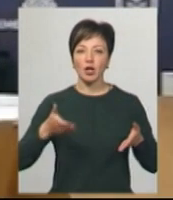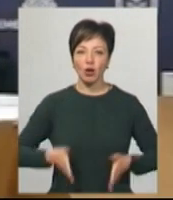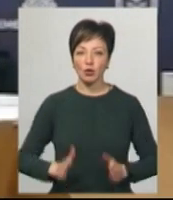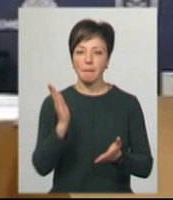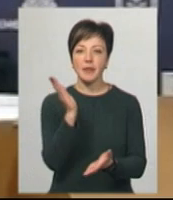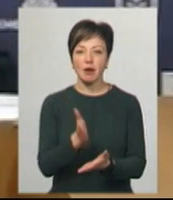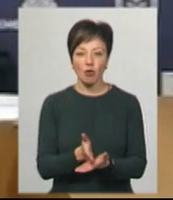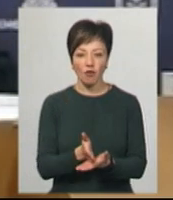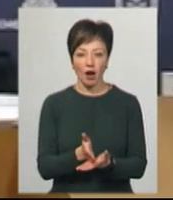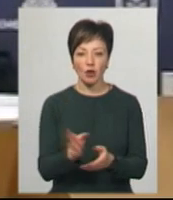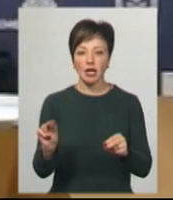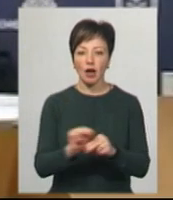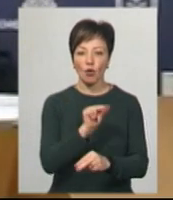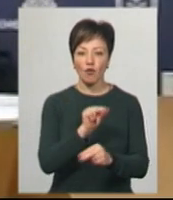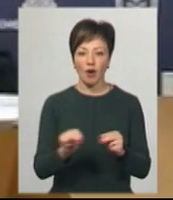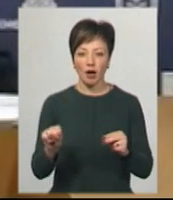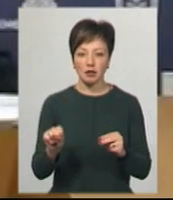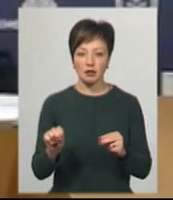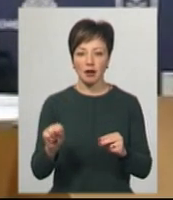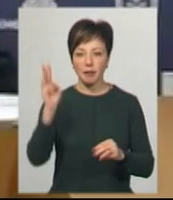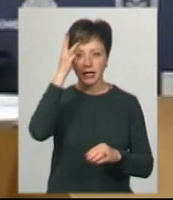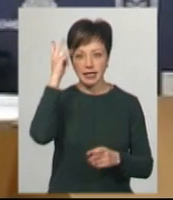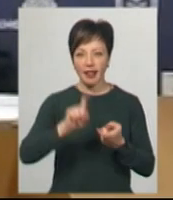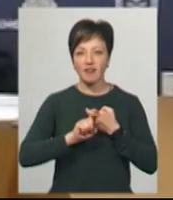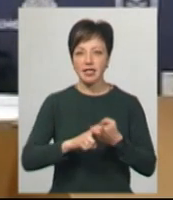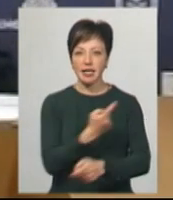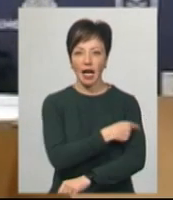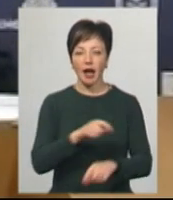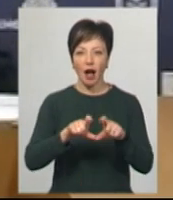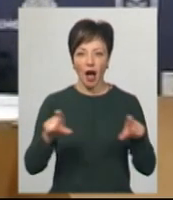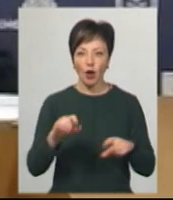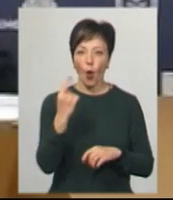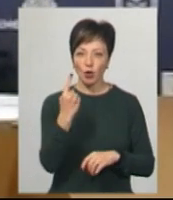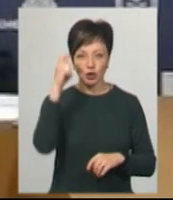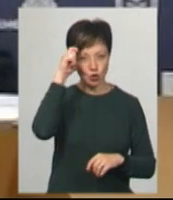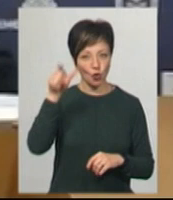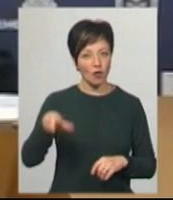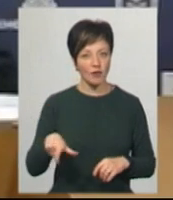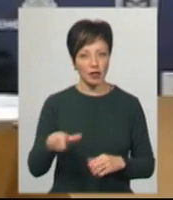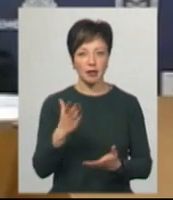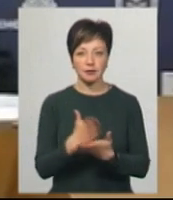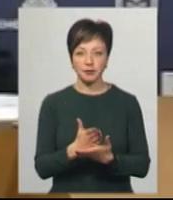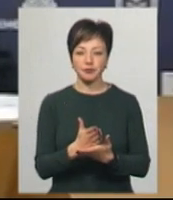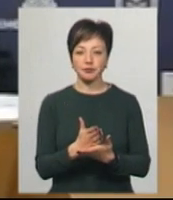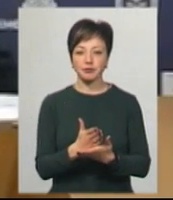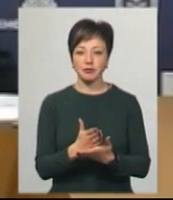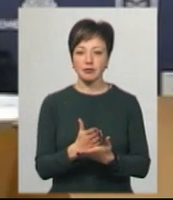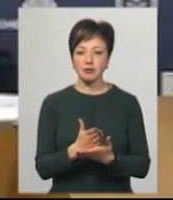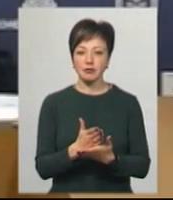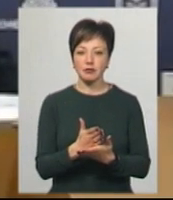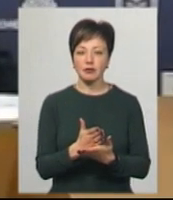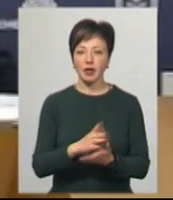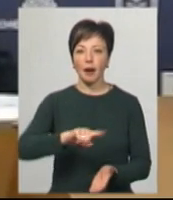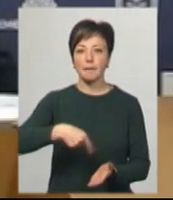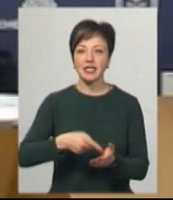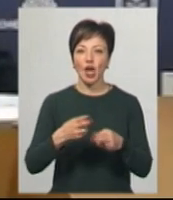вони перебувають на лікування в Хмельницькій інфекційній лікарні. І один чоловік, це